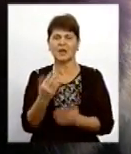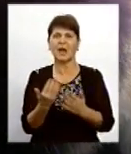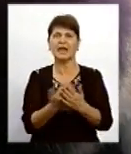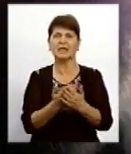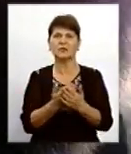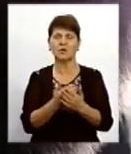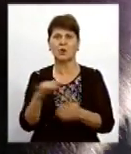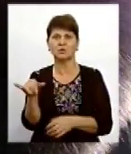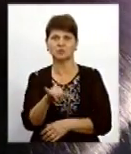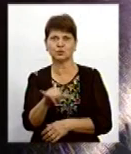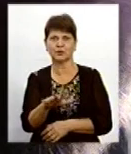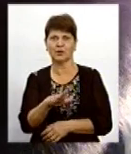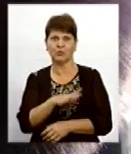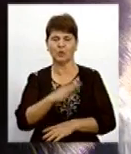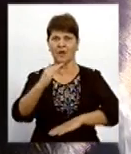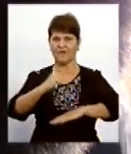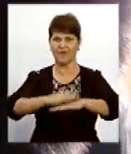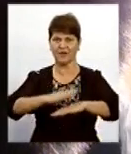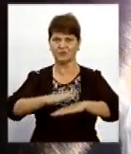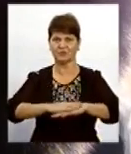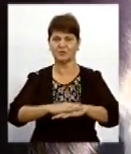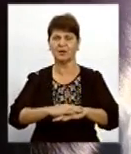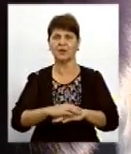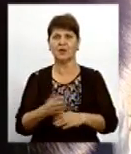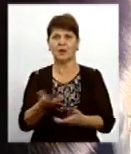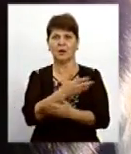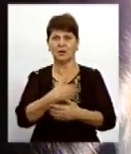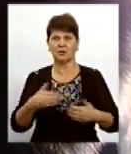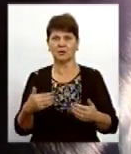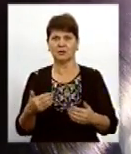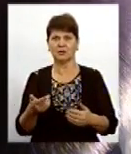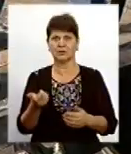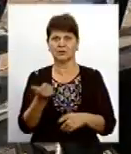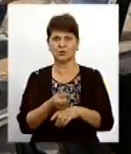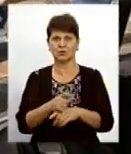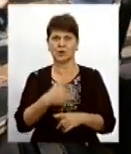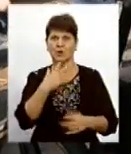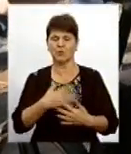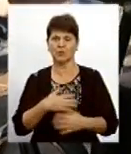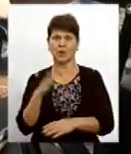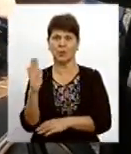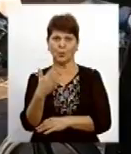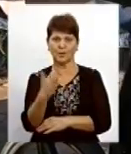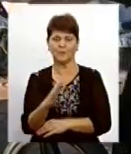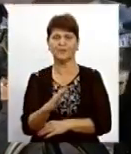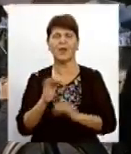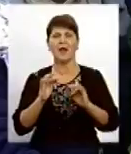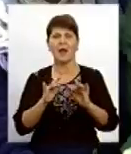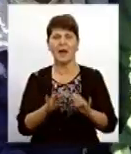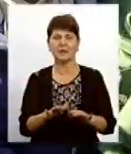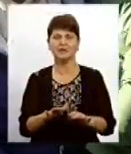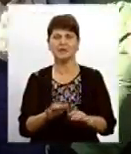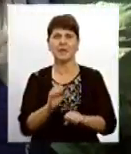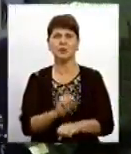по суботам, ввечері. Ми дуже любили там гуляти. Акцію протесту щодо спорудження